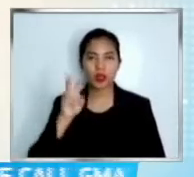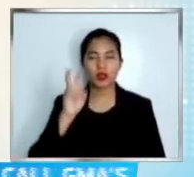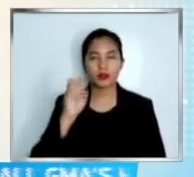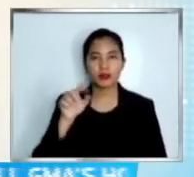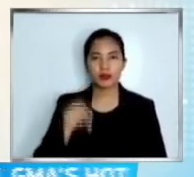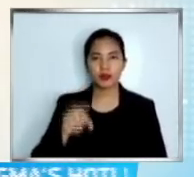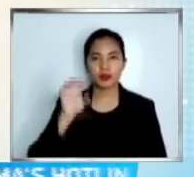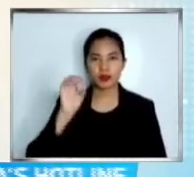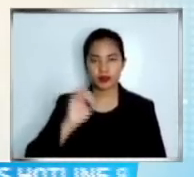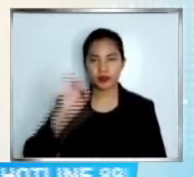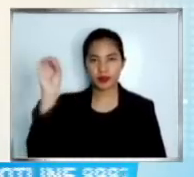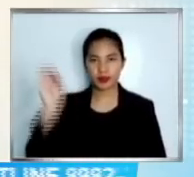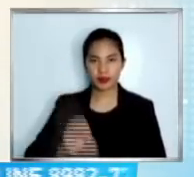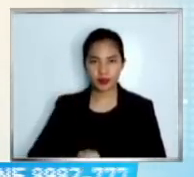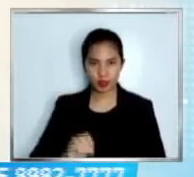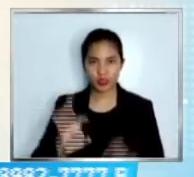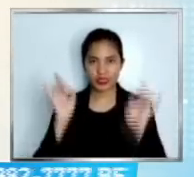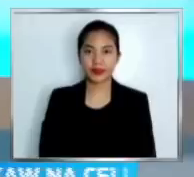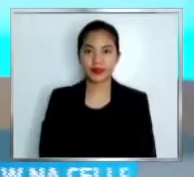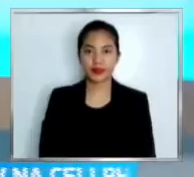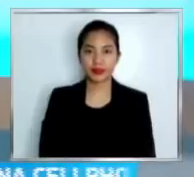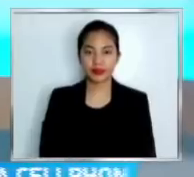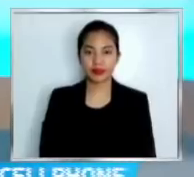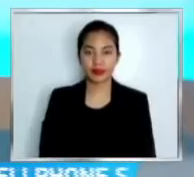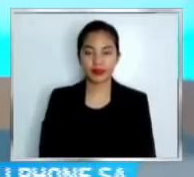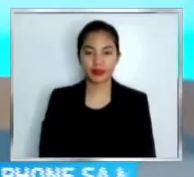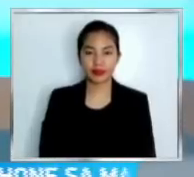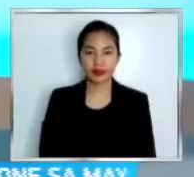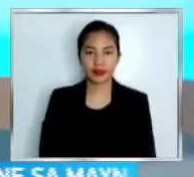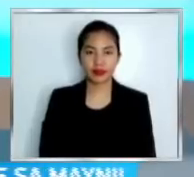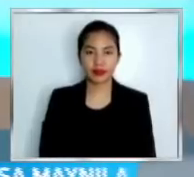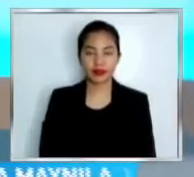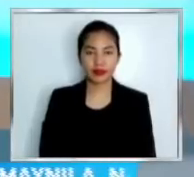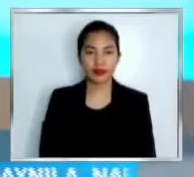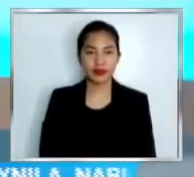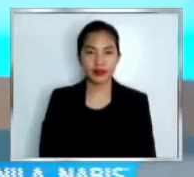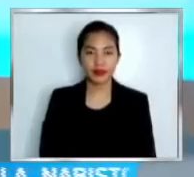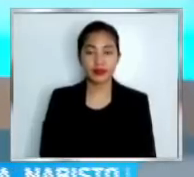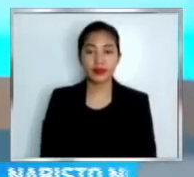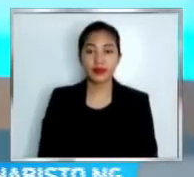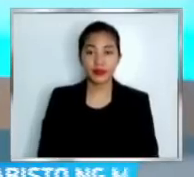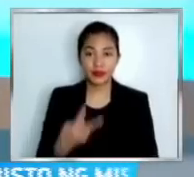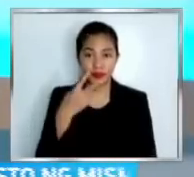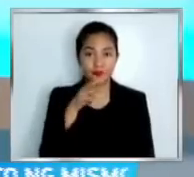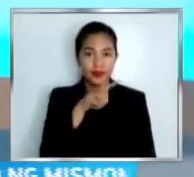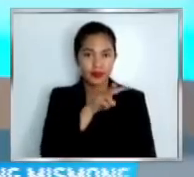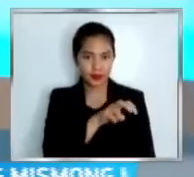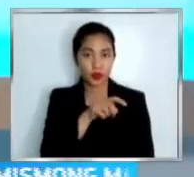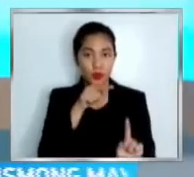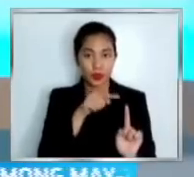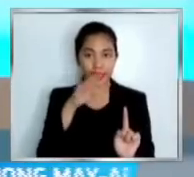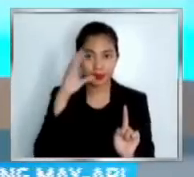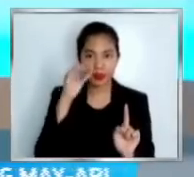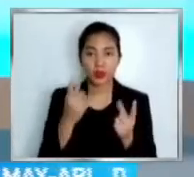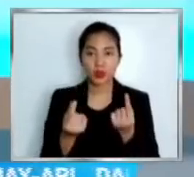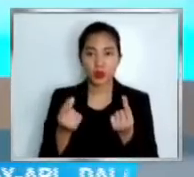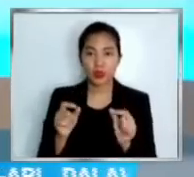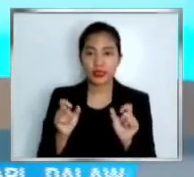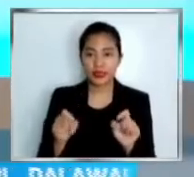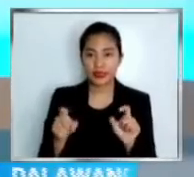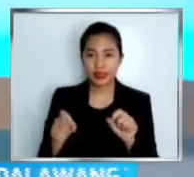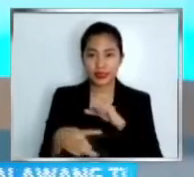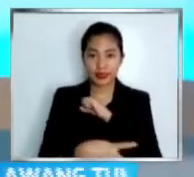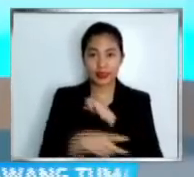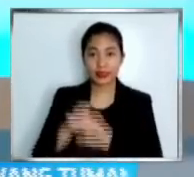19.60% ang moderate. Bistado ang pagbibenta ng isang lalaki ng nakaw na cellphone online. Ang